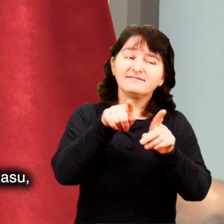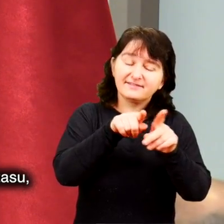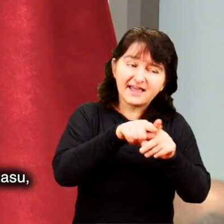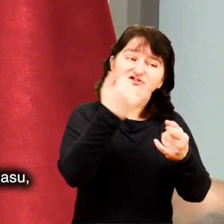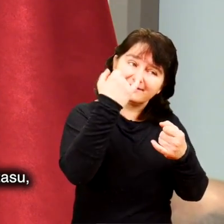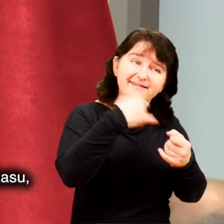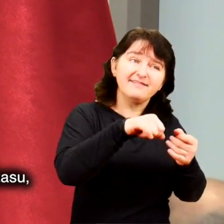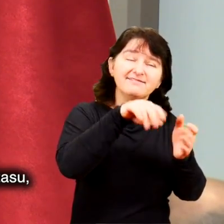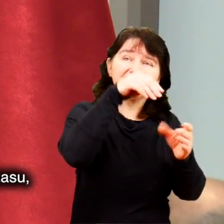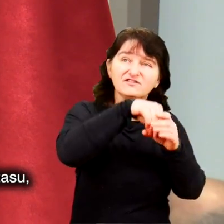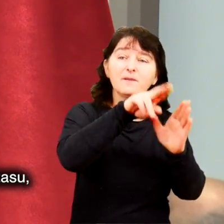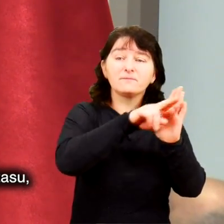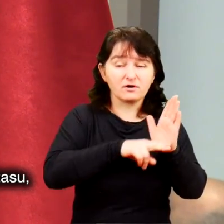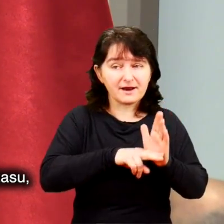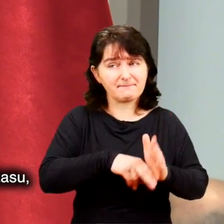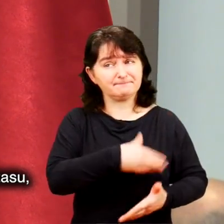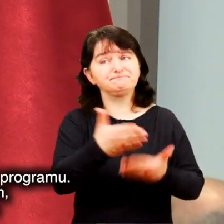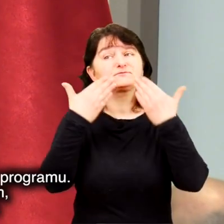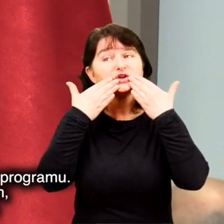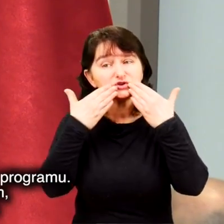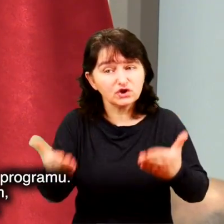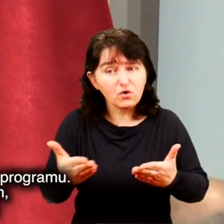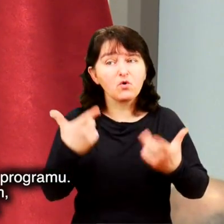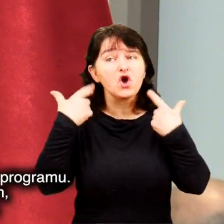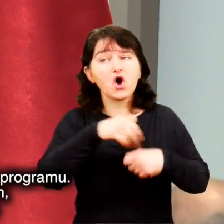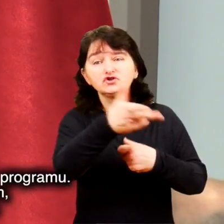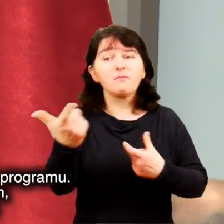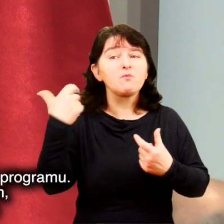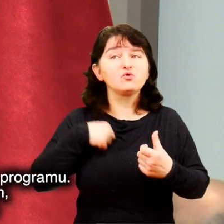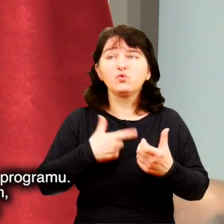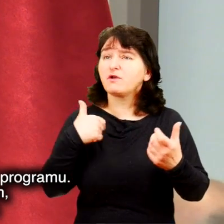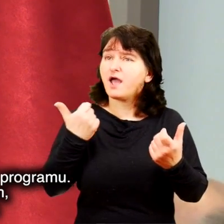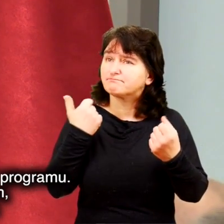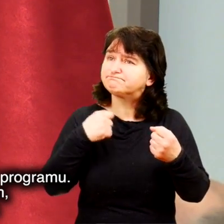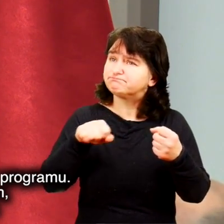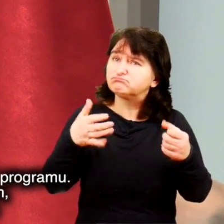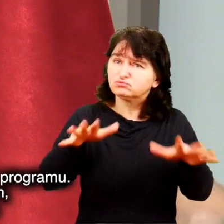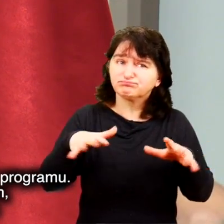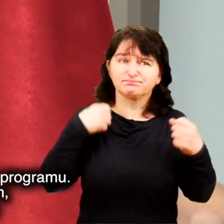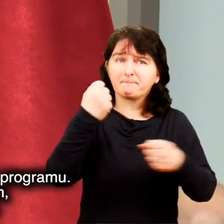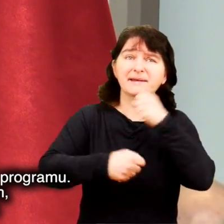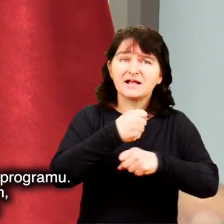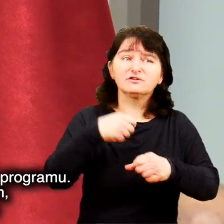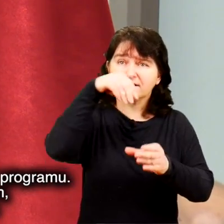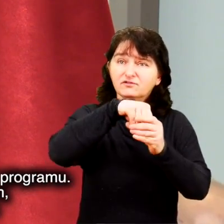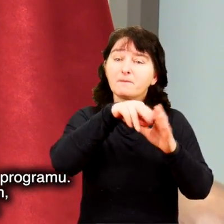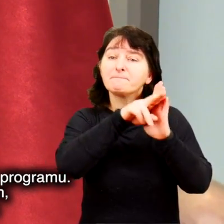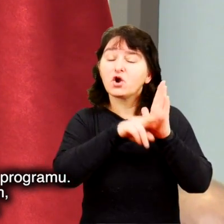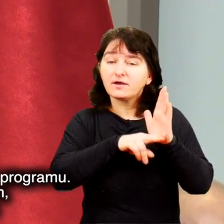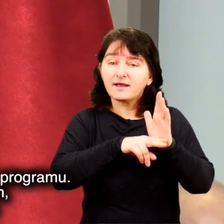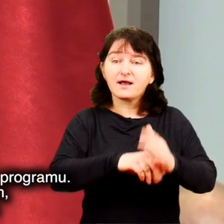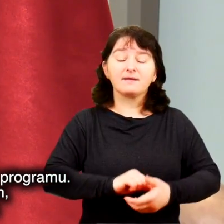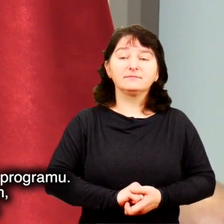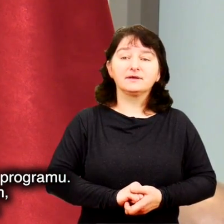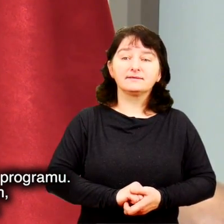programach. Dziękuję tu tym, którzy mają największy udział w pracach na tych